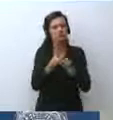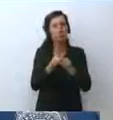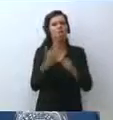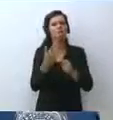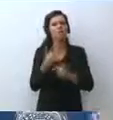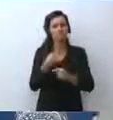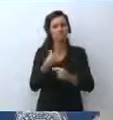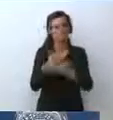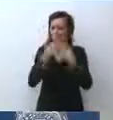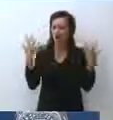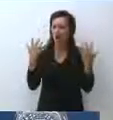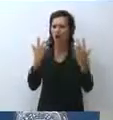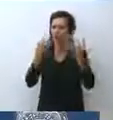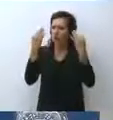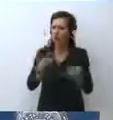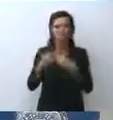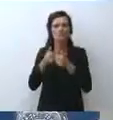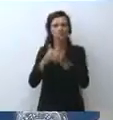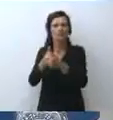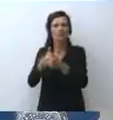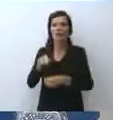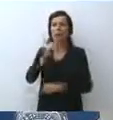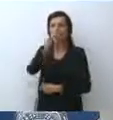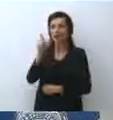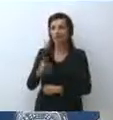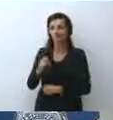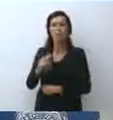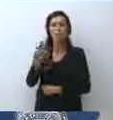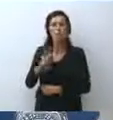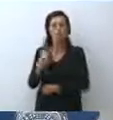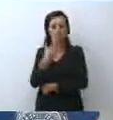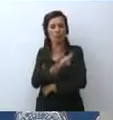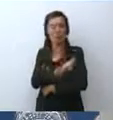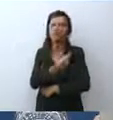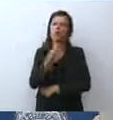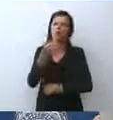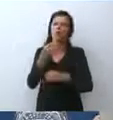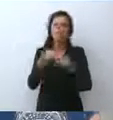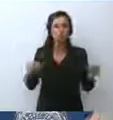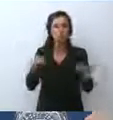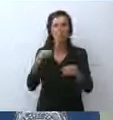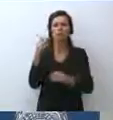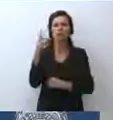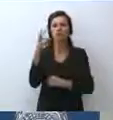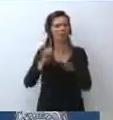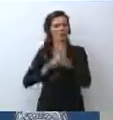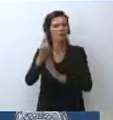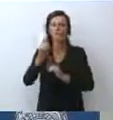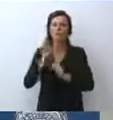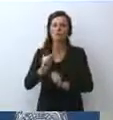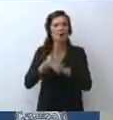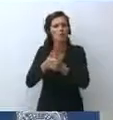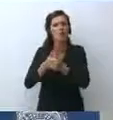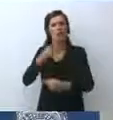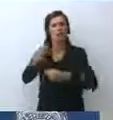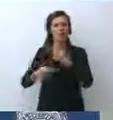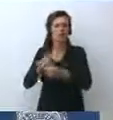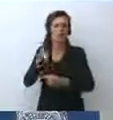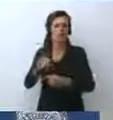molto netto che ci dice che i vaccini sono efficaci e sicuri e sono quindi lo strumento essenziale con cui gestire questa stagione.